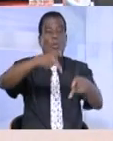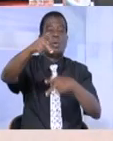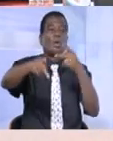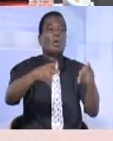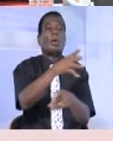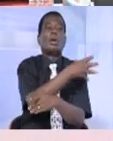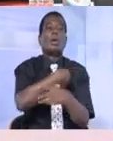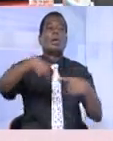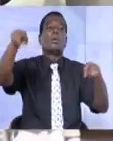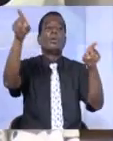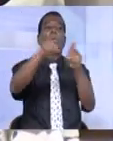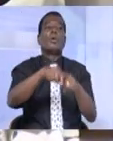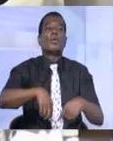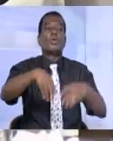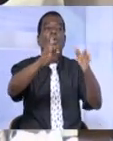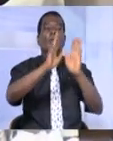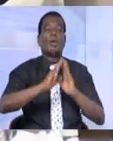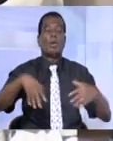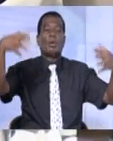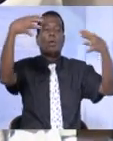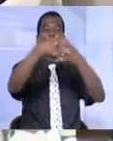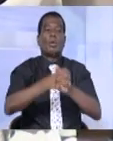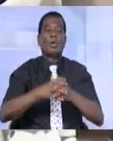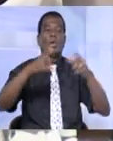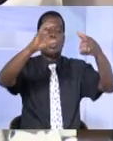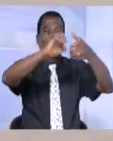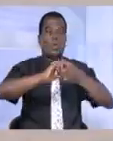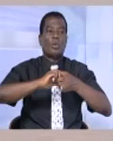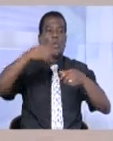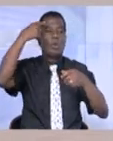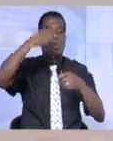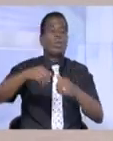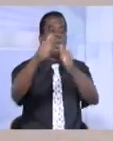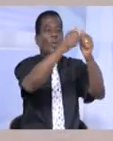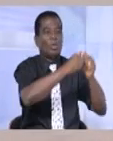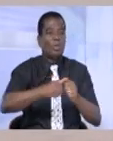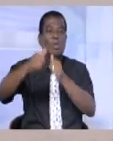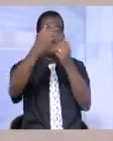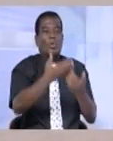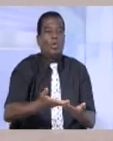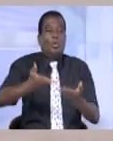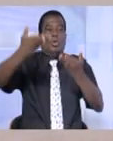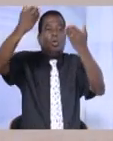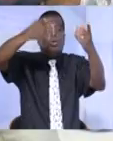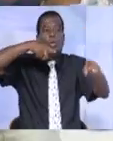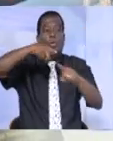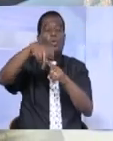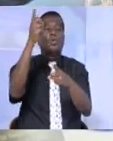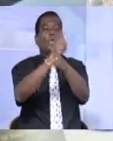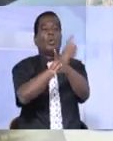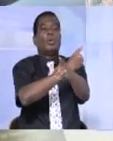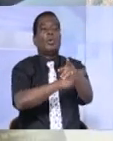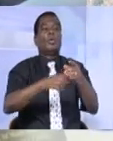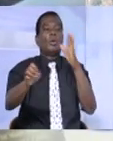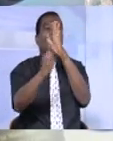et surtout un appel à l'union et à la cohésion pour ensemble relever les défis du développement